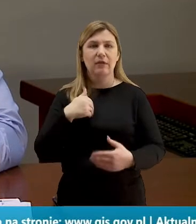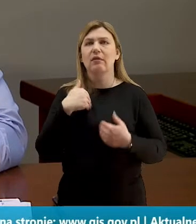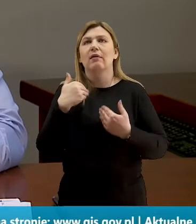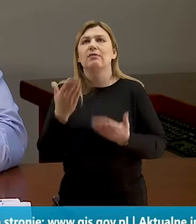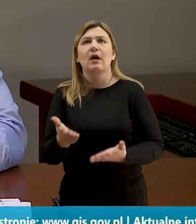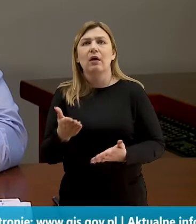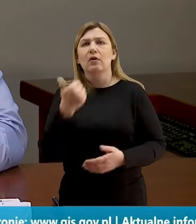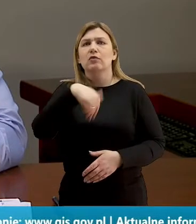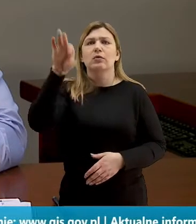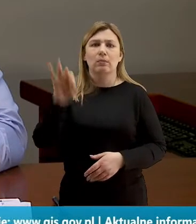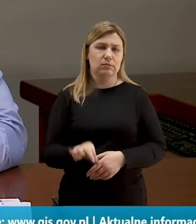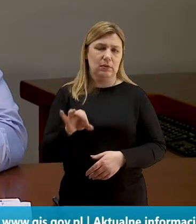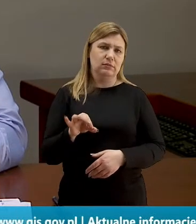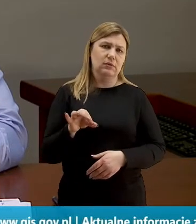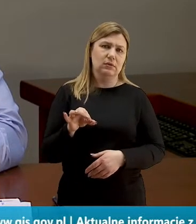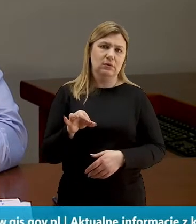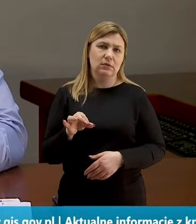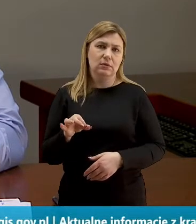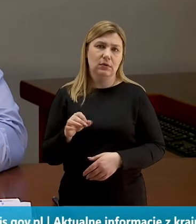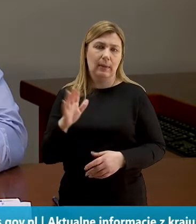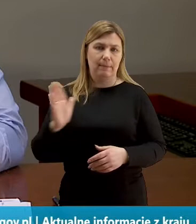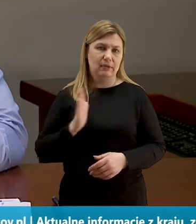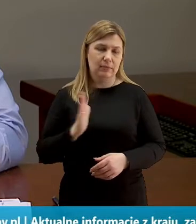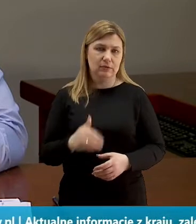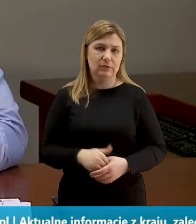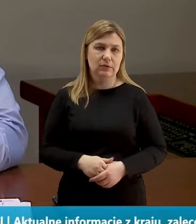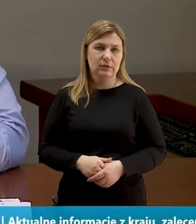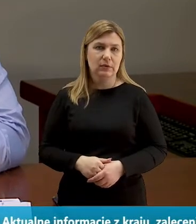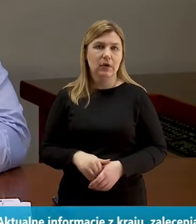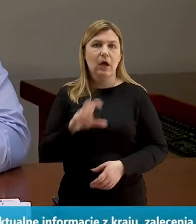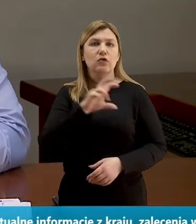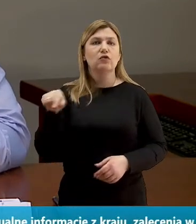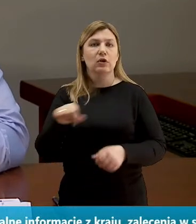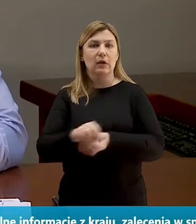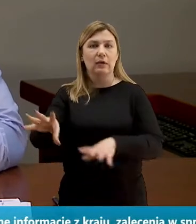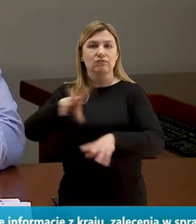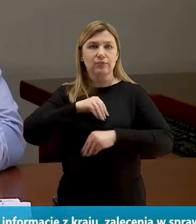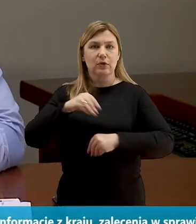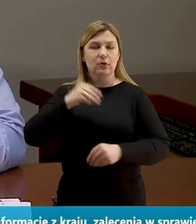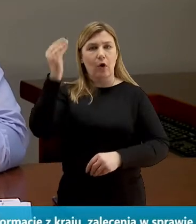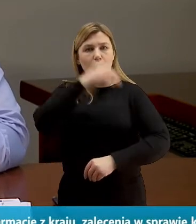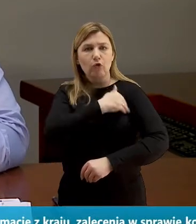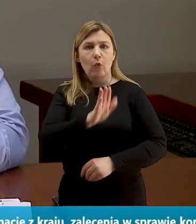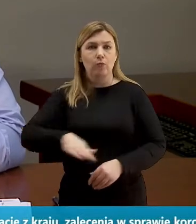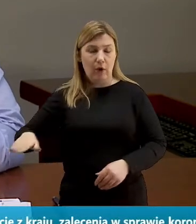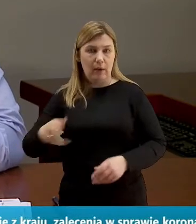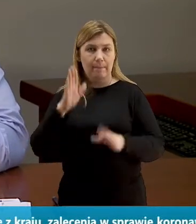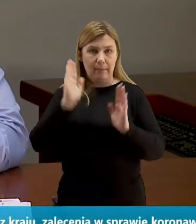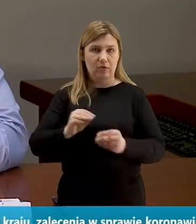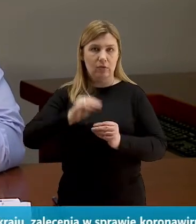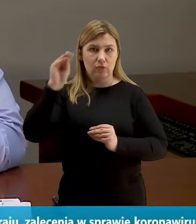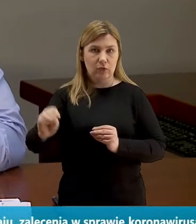100% bezpieczeństwa. Czy trwający nabór do placówek oświatowych zostanie przedłużony?